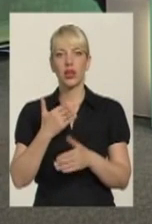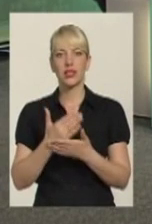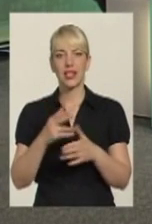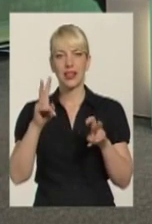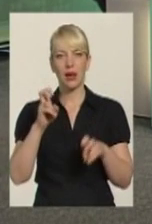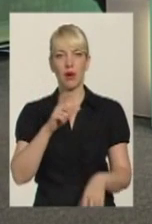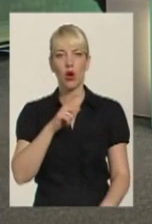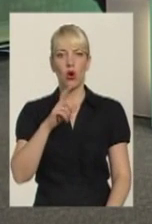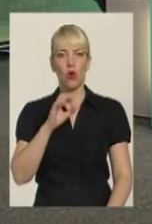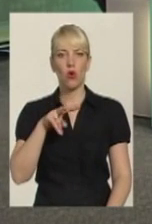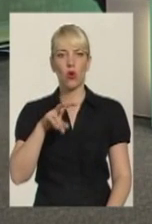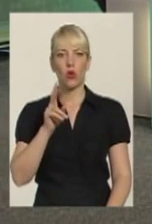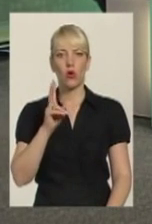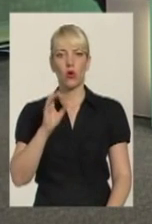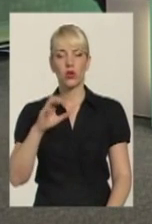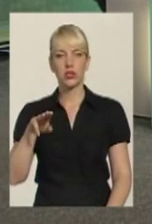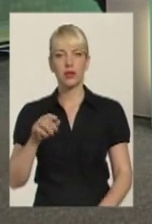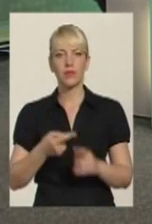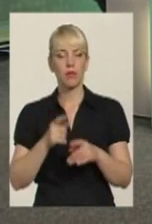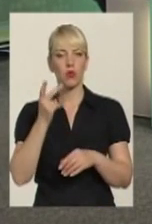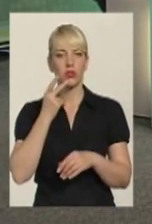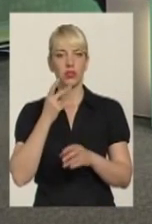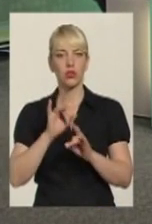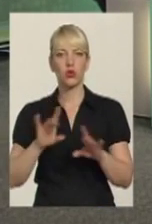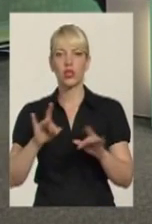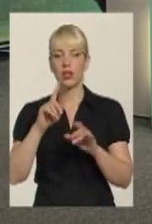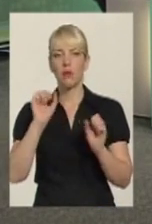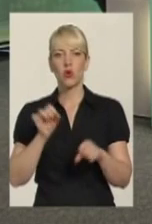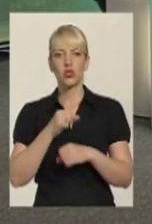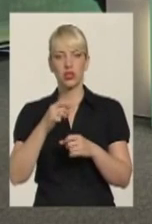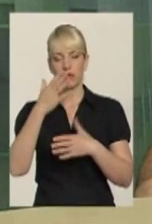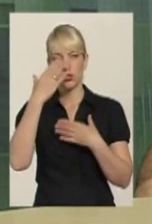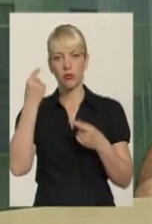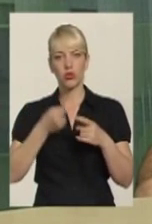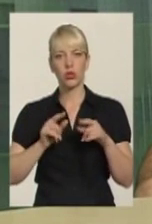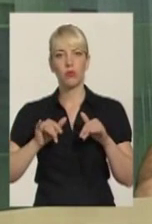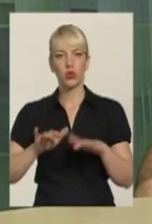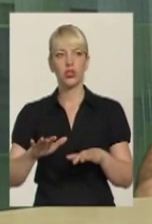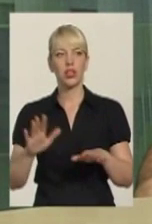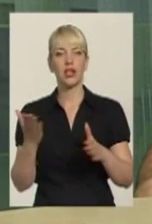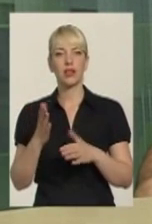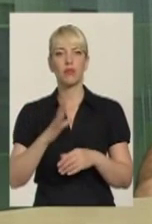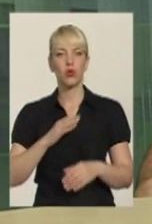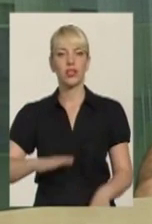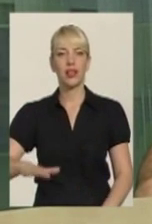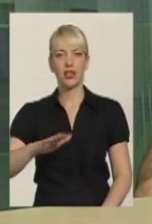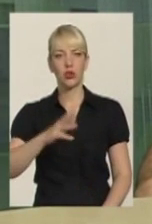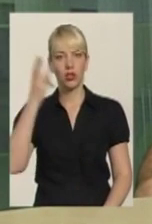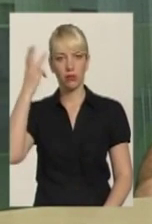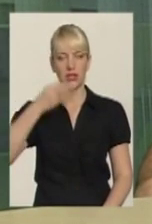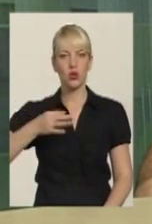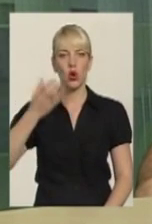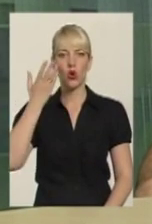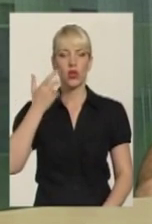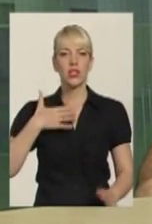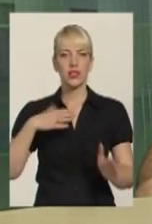холохосту, яку ми постійно розказуємо, тому що неможливо забути ті події, які навіть були і на території Хмельницької області,